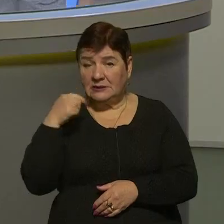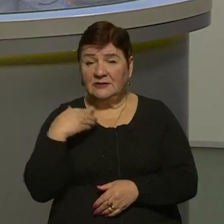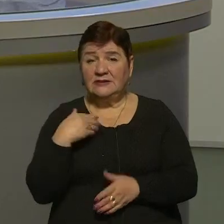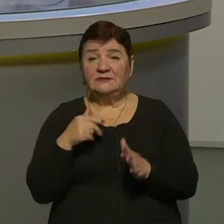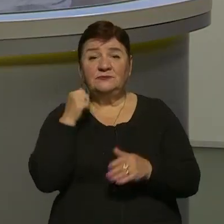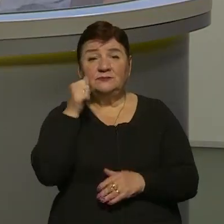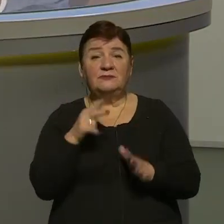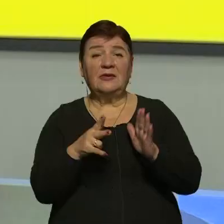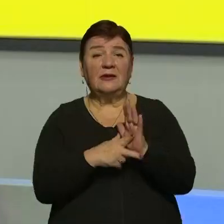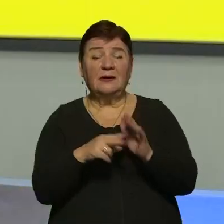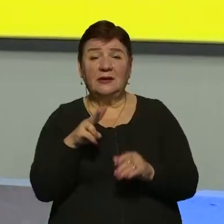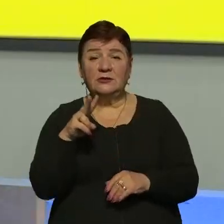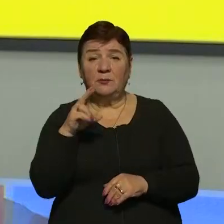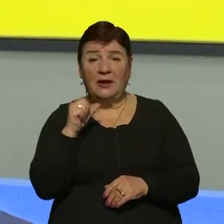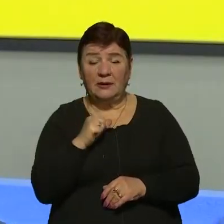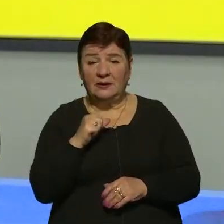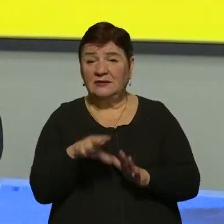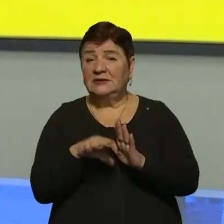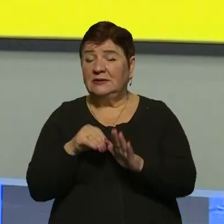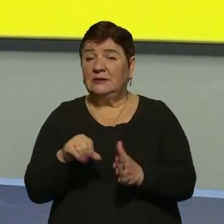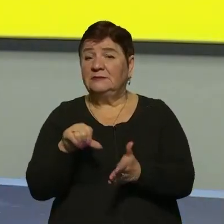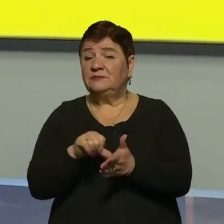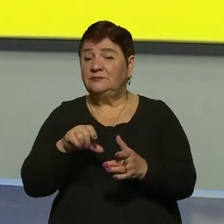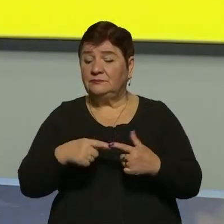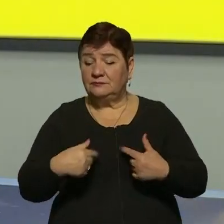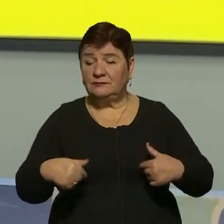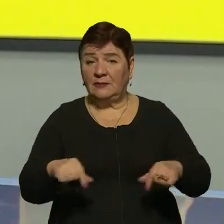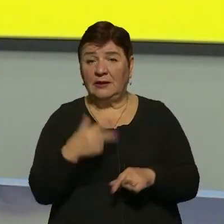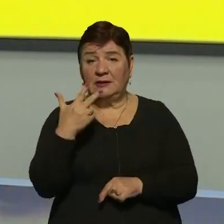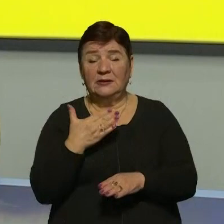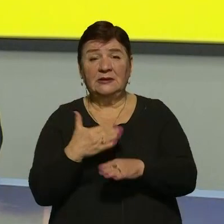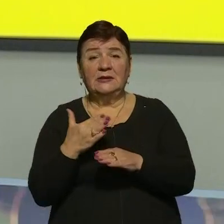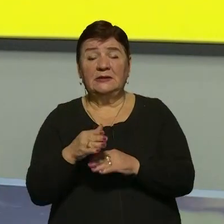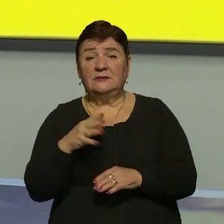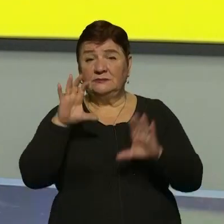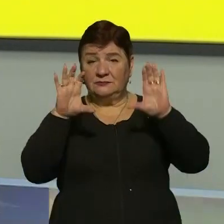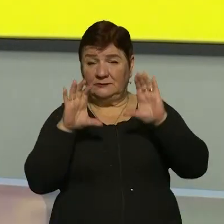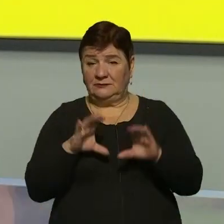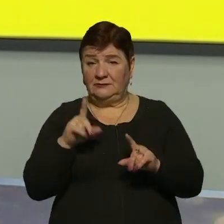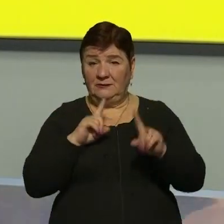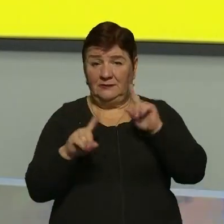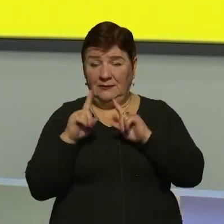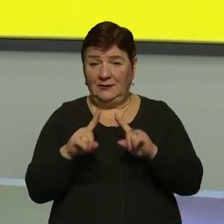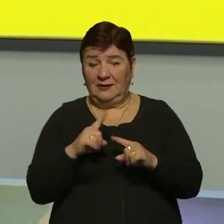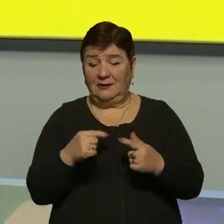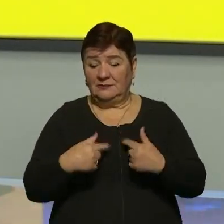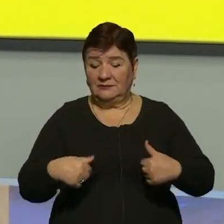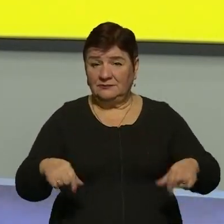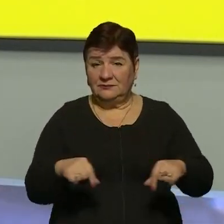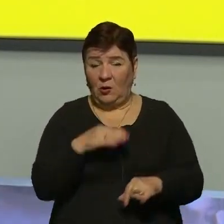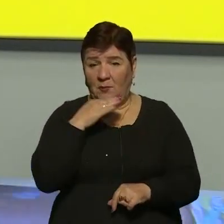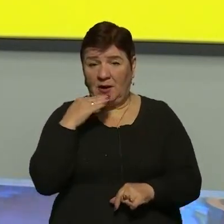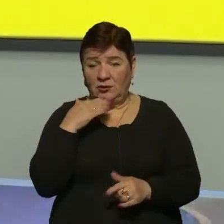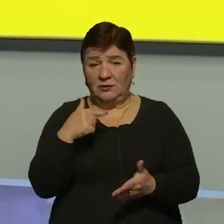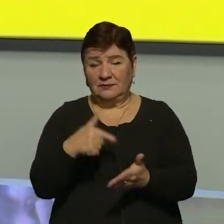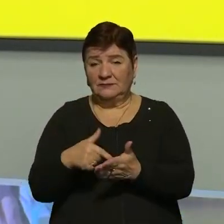8 листопада американці обиратимуть палати представників, третину Сенату, законодавчі збори та губернаторів у багатьох Штатах.